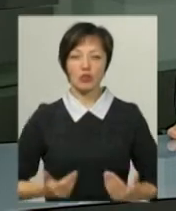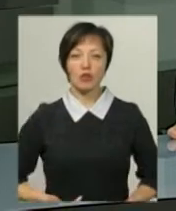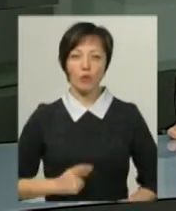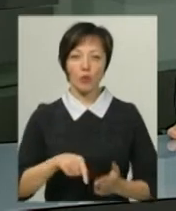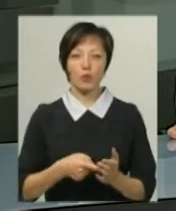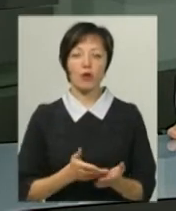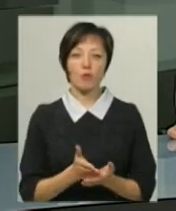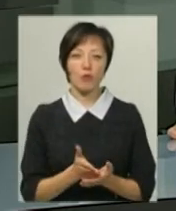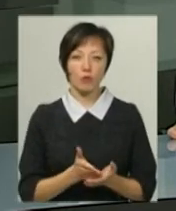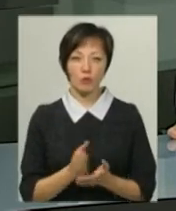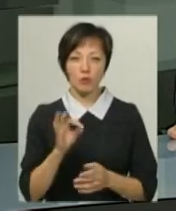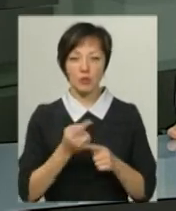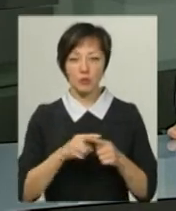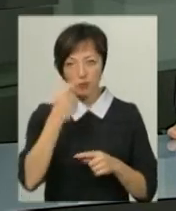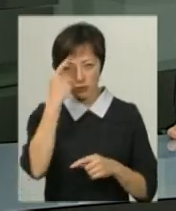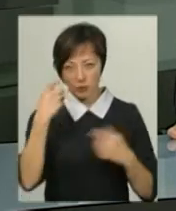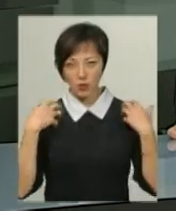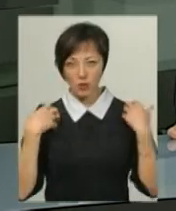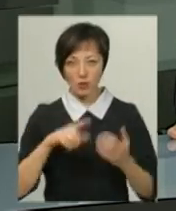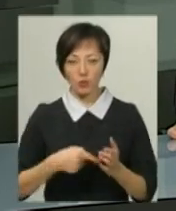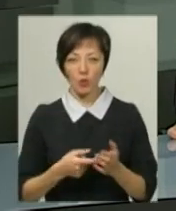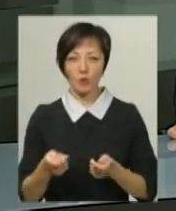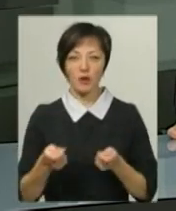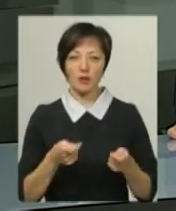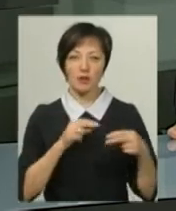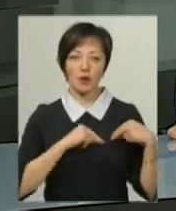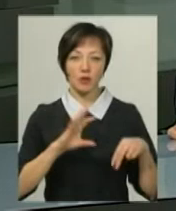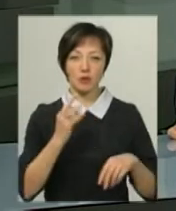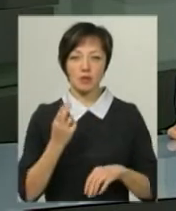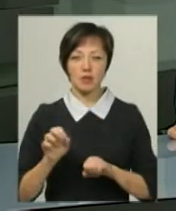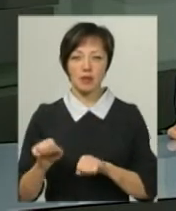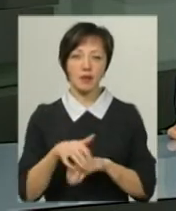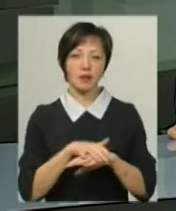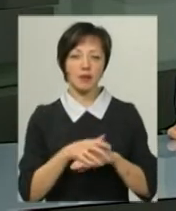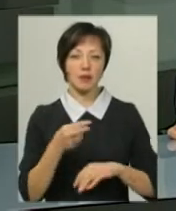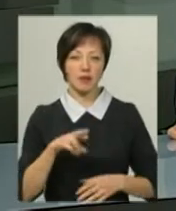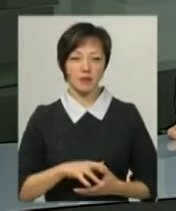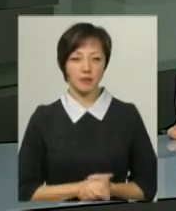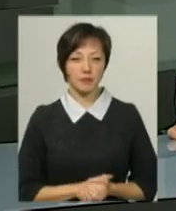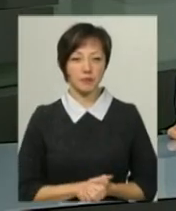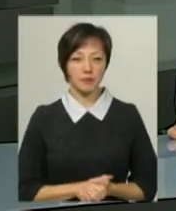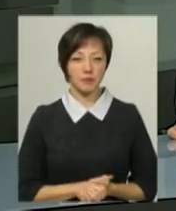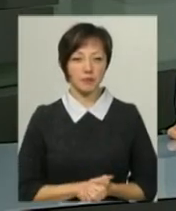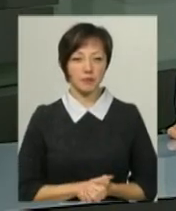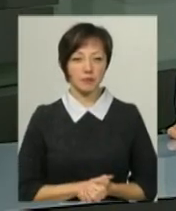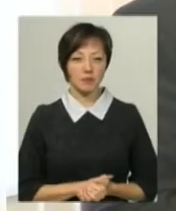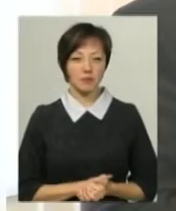-комунальні послуги. Про це повідомив начальник міського управління праці та соціального захисту населення Слов'ян Воронецький.